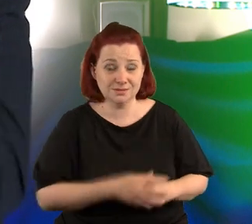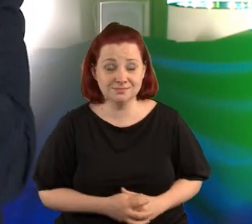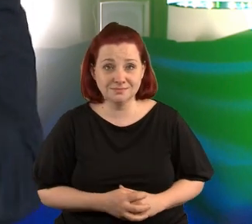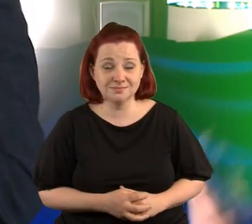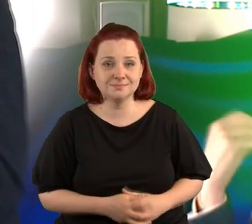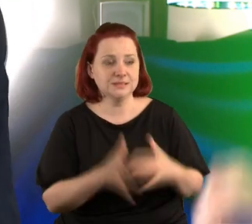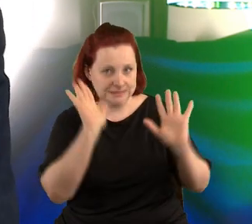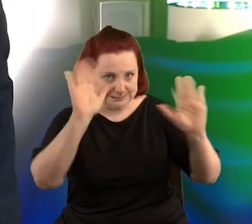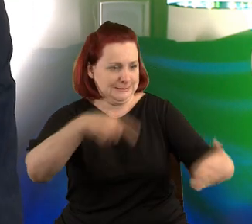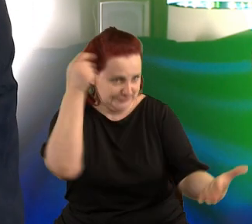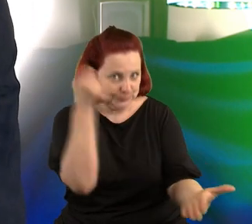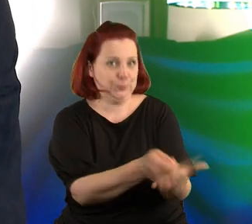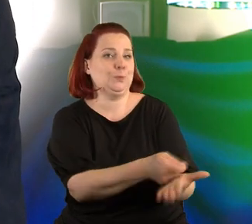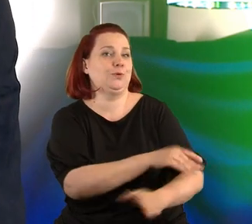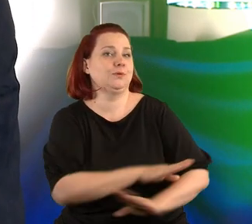No więc kupuję.